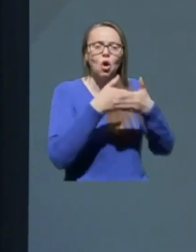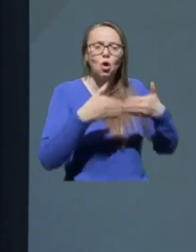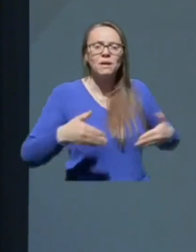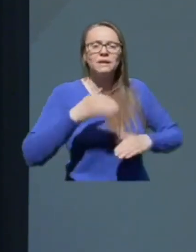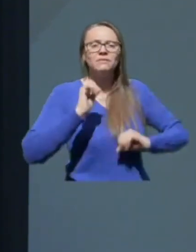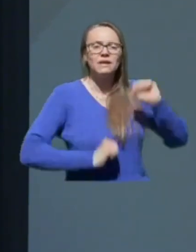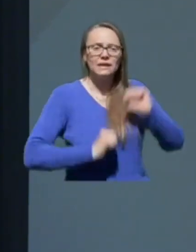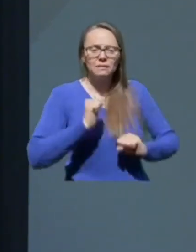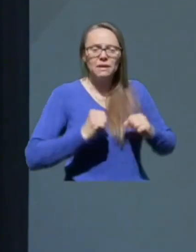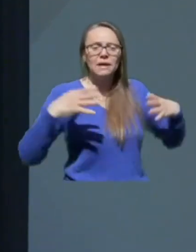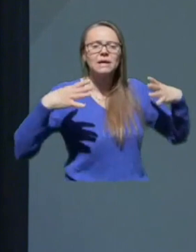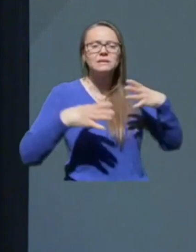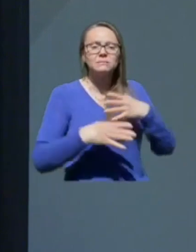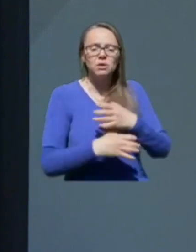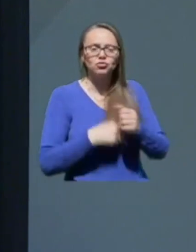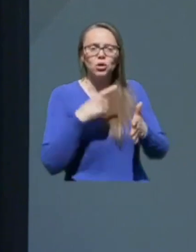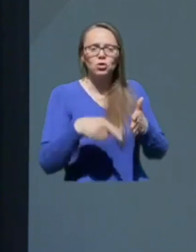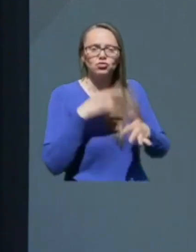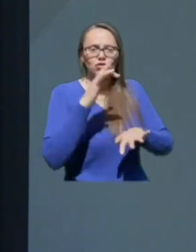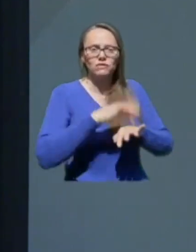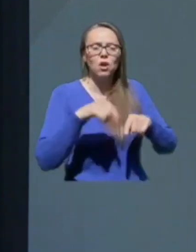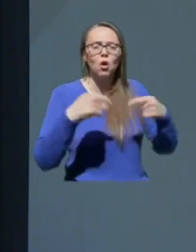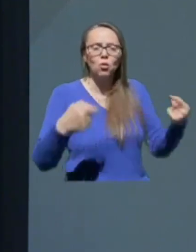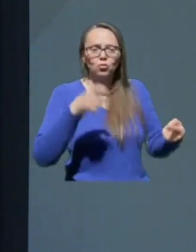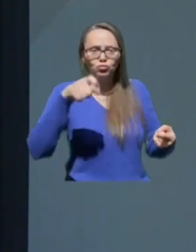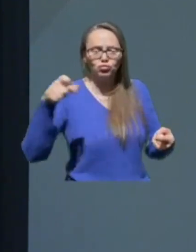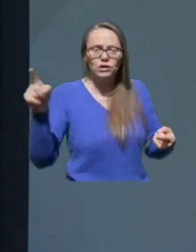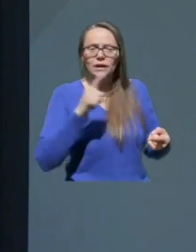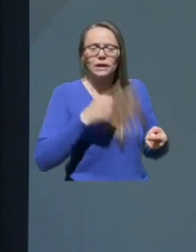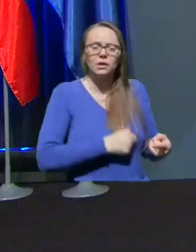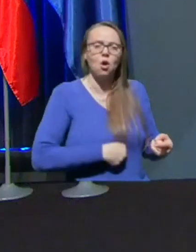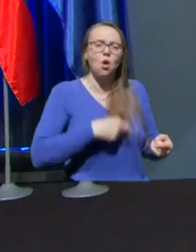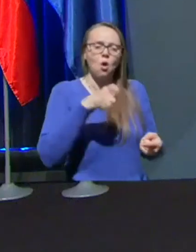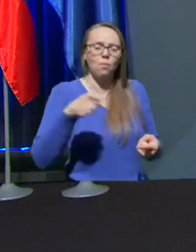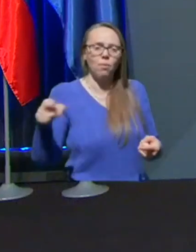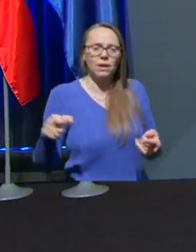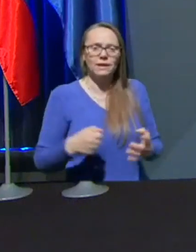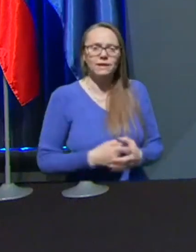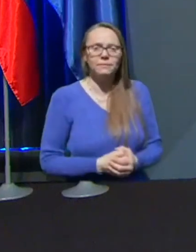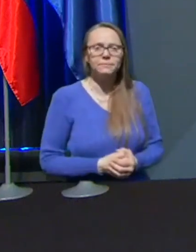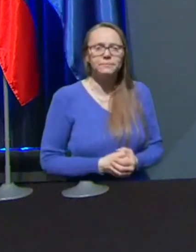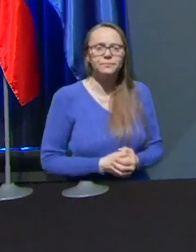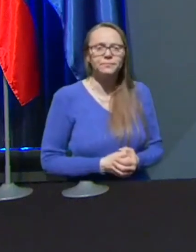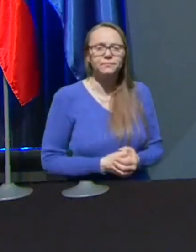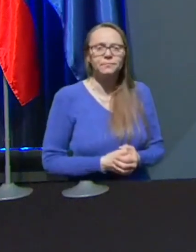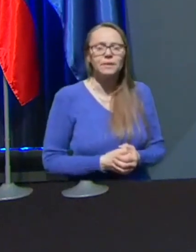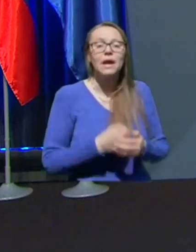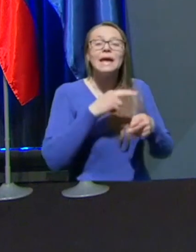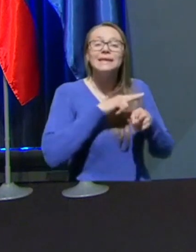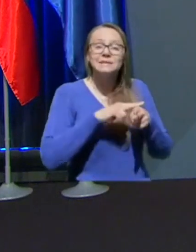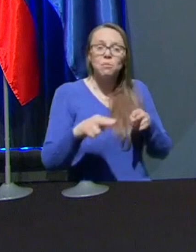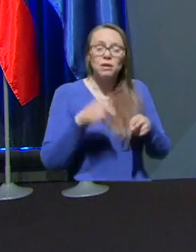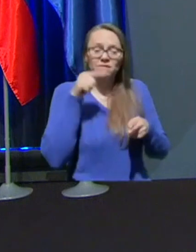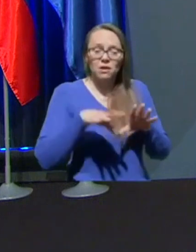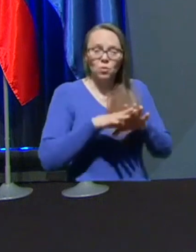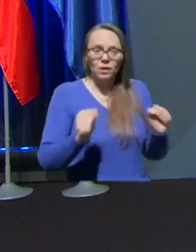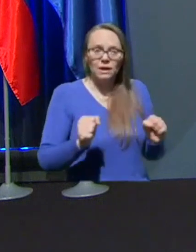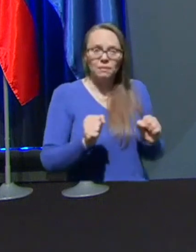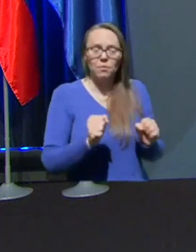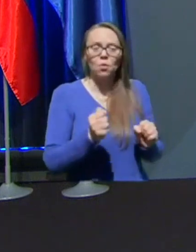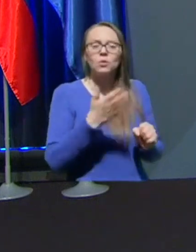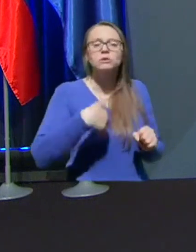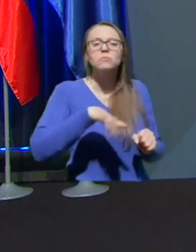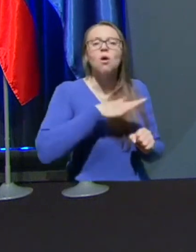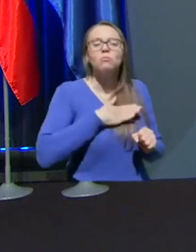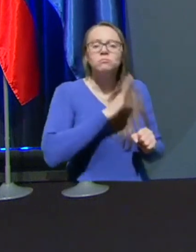gibanja, zmanjšujejo število okuženih in obolelih. K spolnjevanju tih okrepov smo svoje vernike